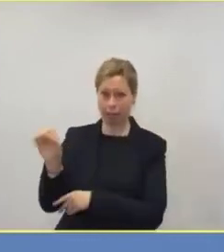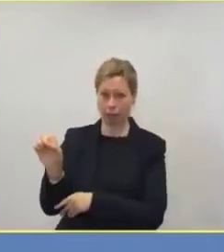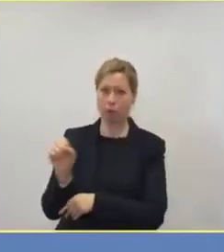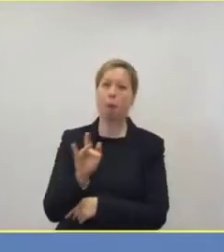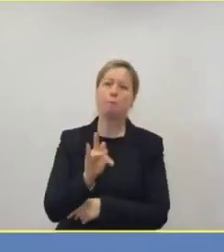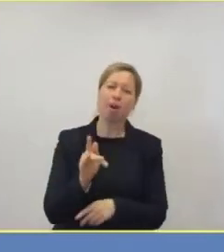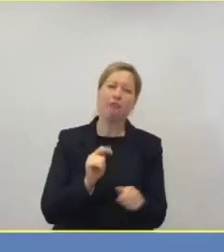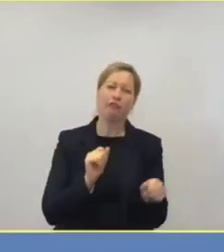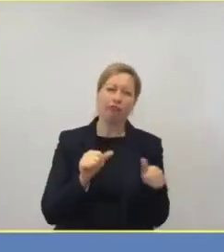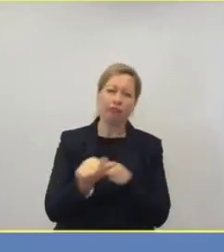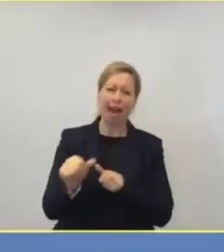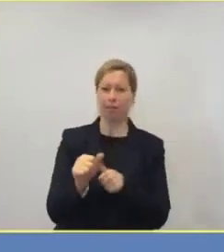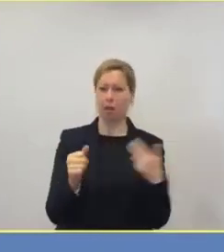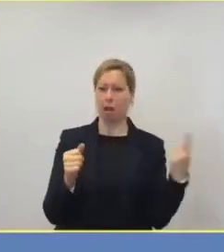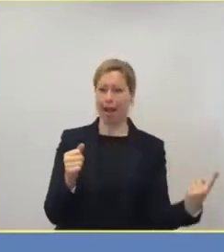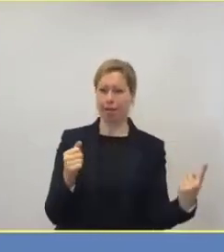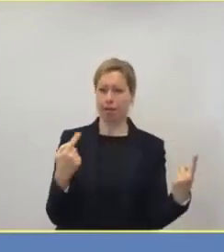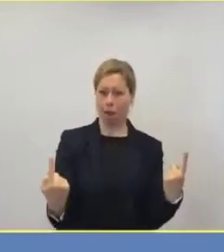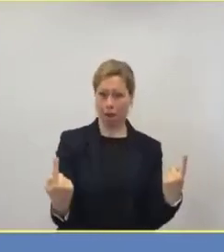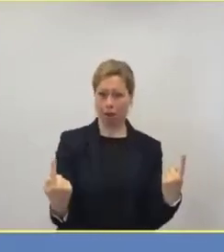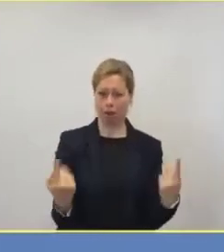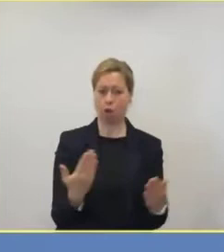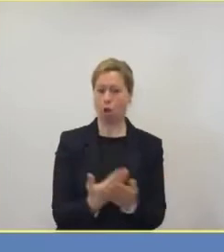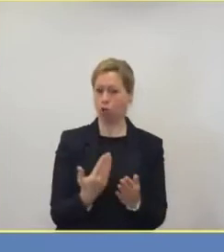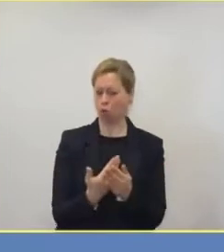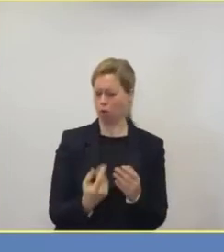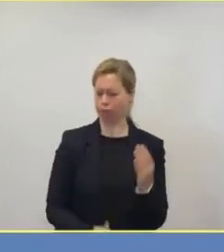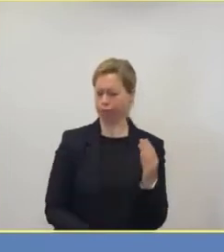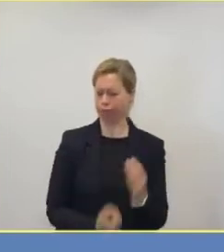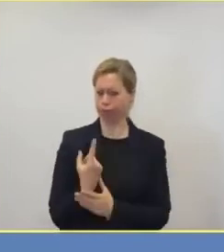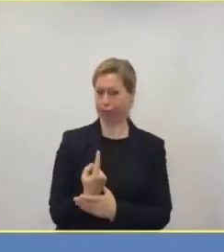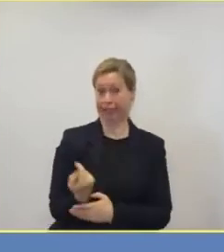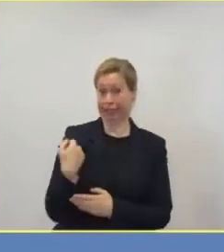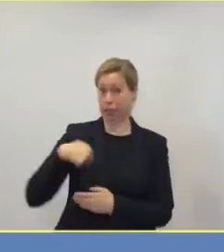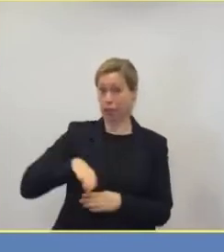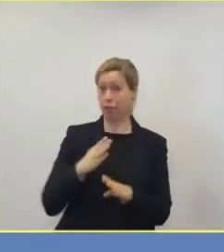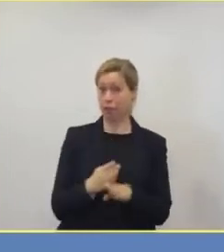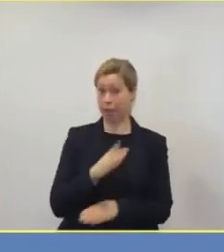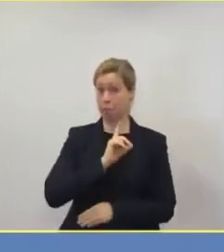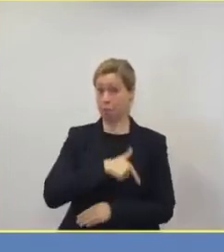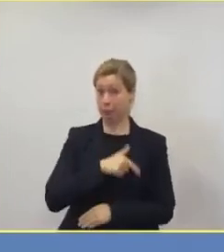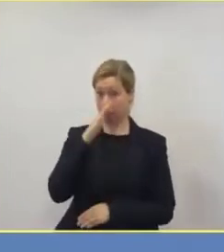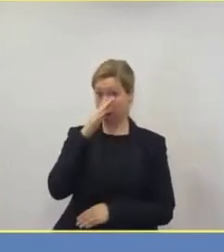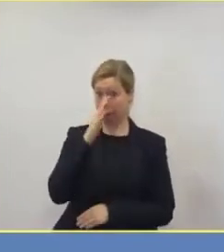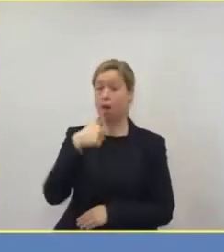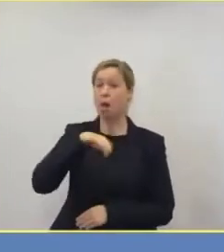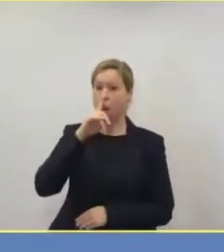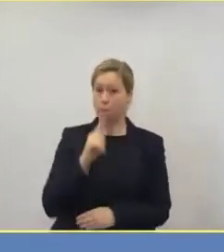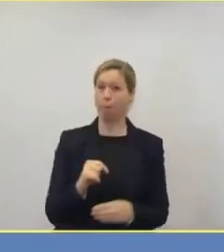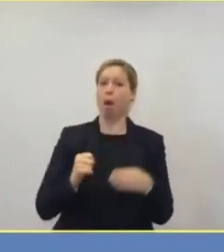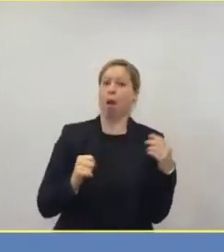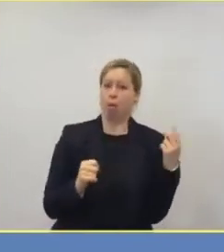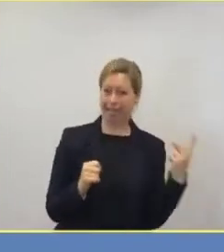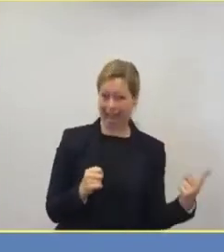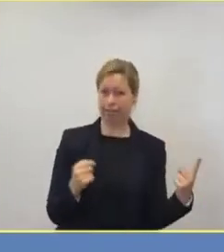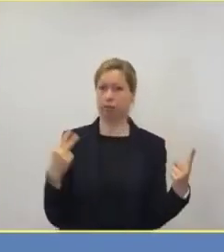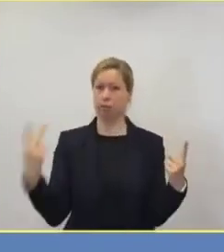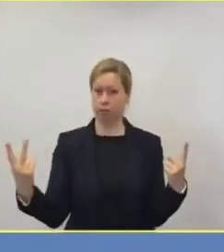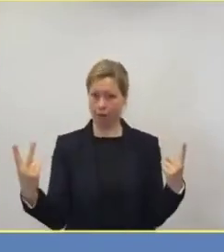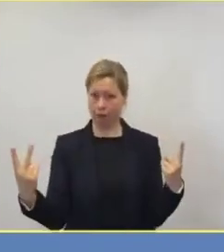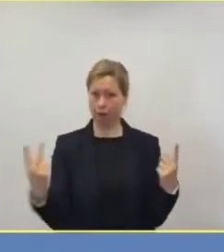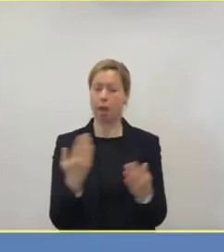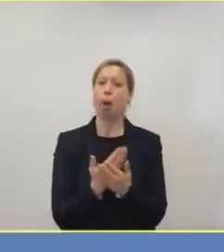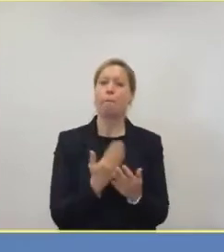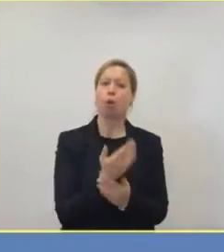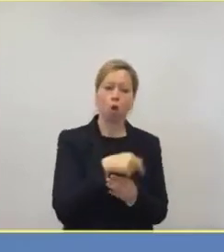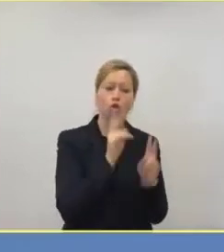ungewöhnlich. Das war im März, April ganz anders. Da war das Verhältnis eher 1 zu 2. Frisch viel weniger Patienten auf